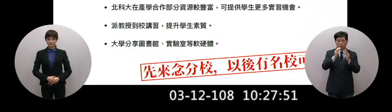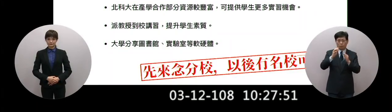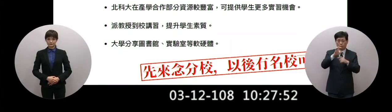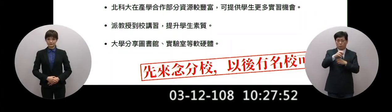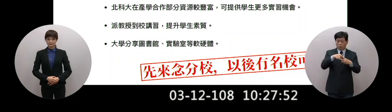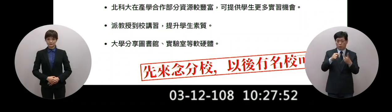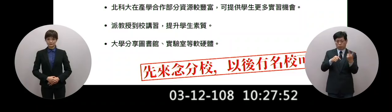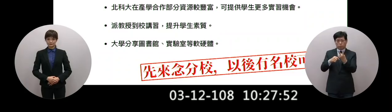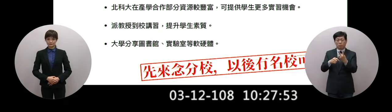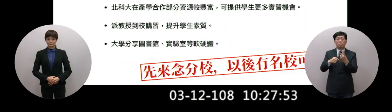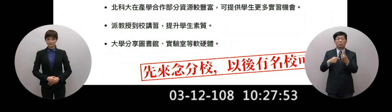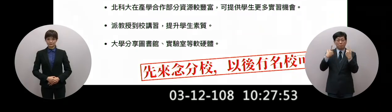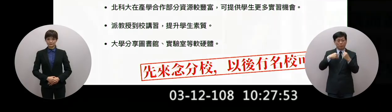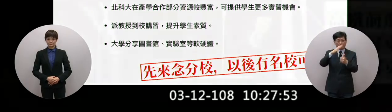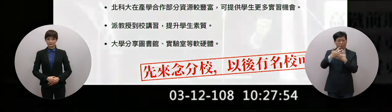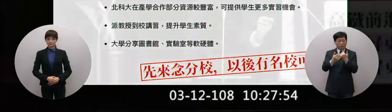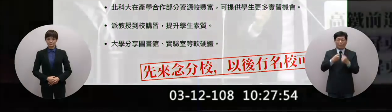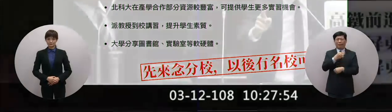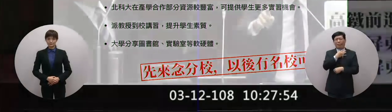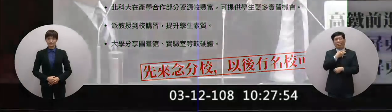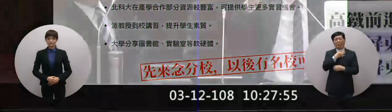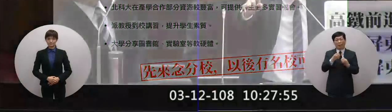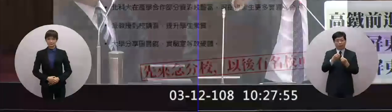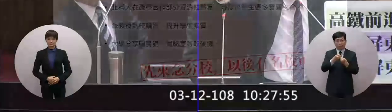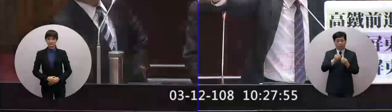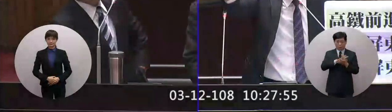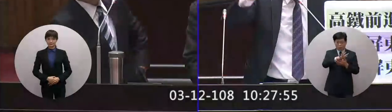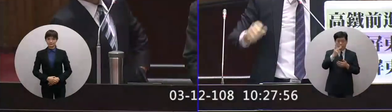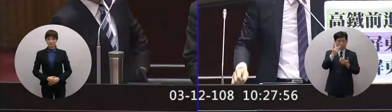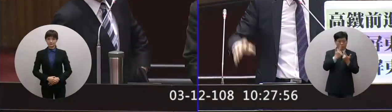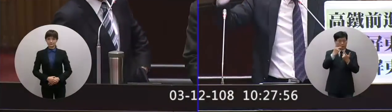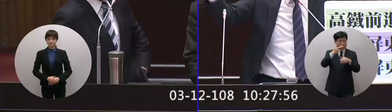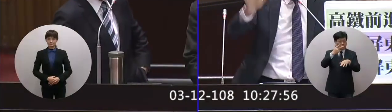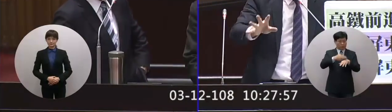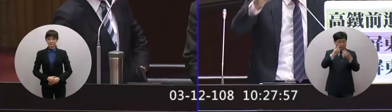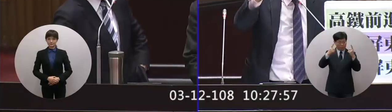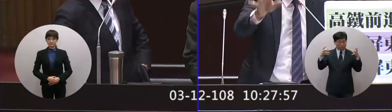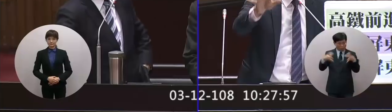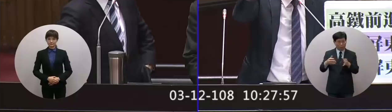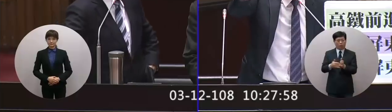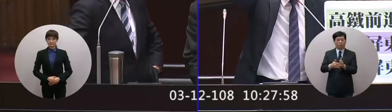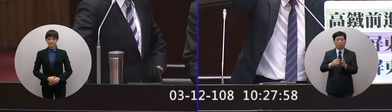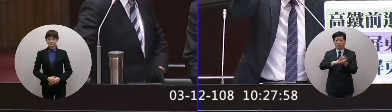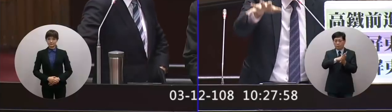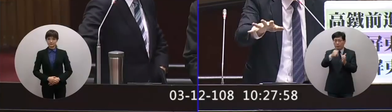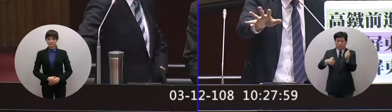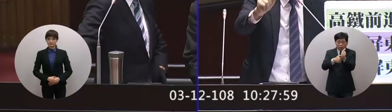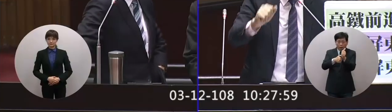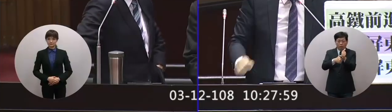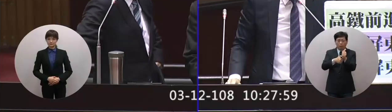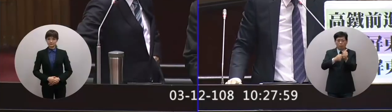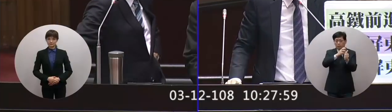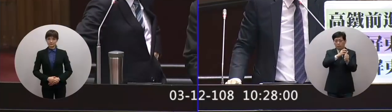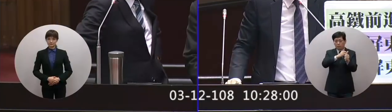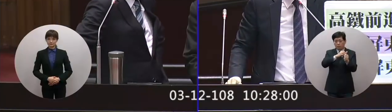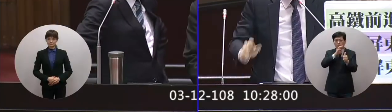農工桃園農工本來招生也面臨困難但是自從跟北科大合併之後北科大變成他的複色的他是